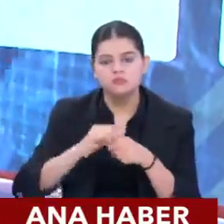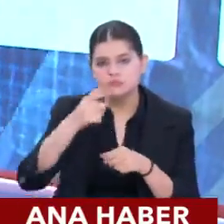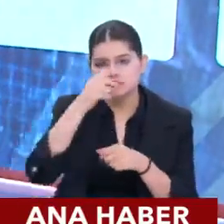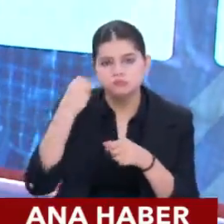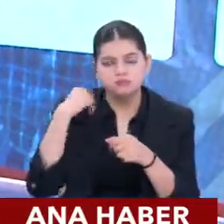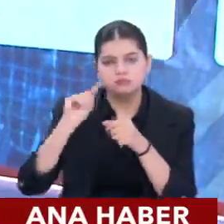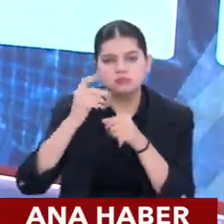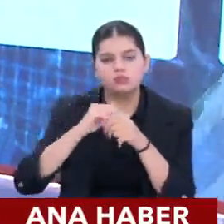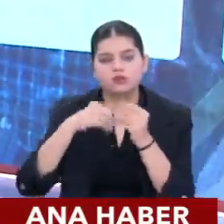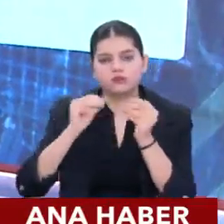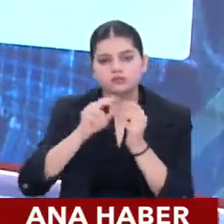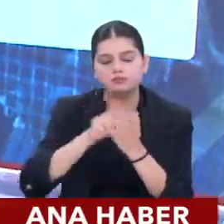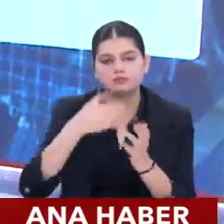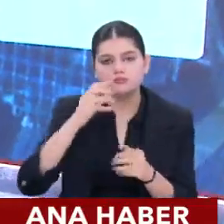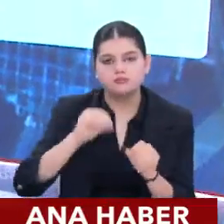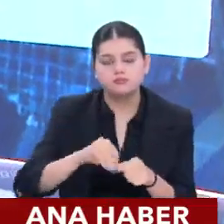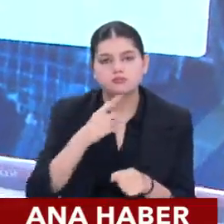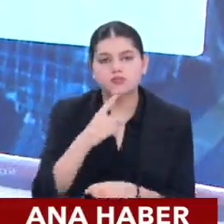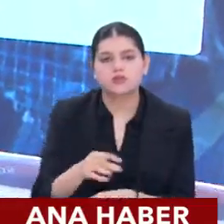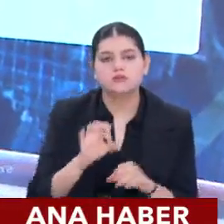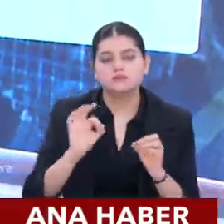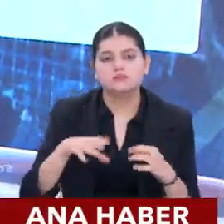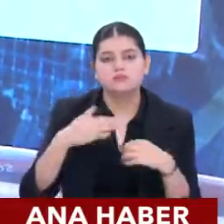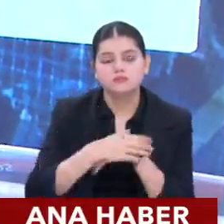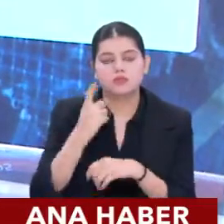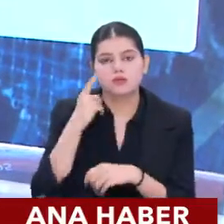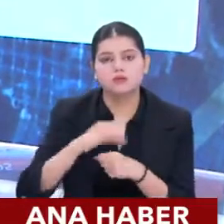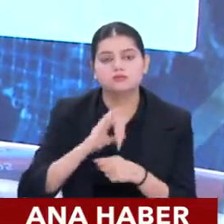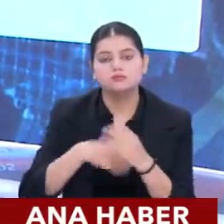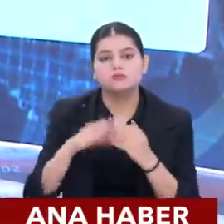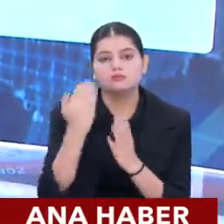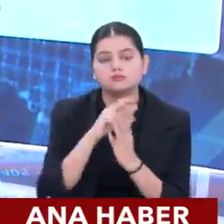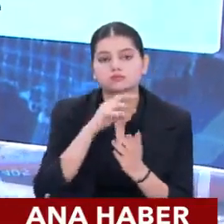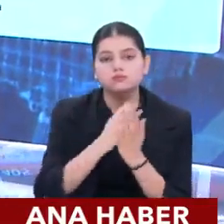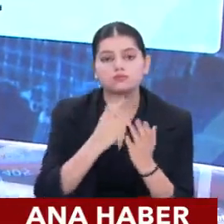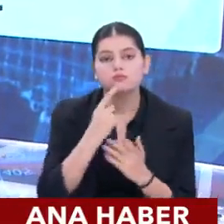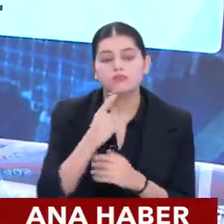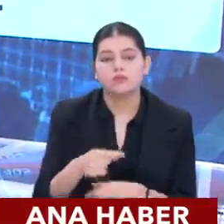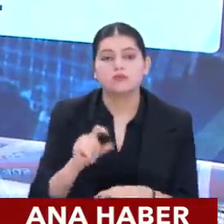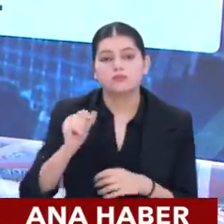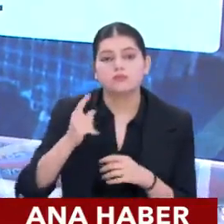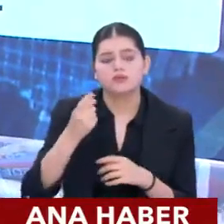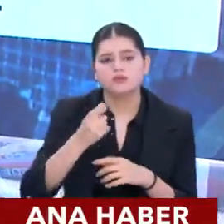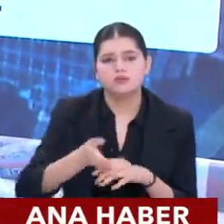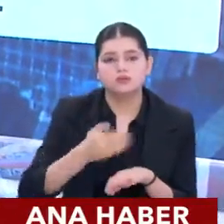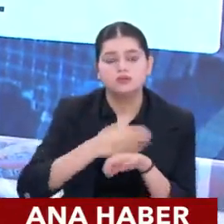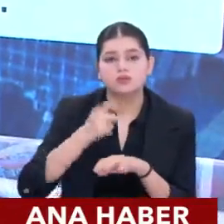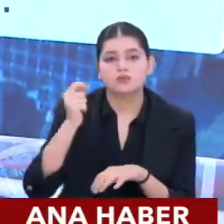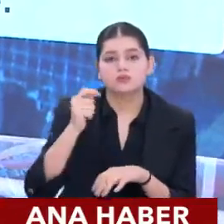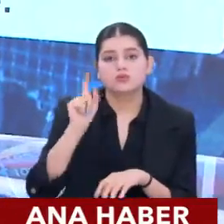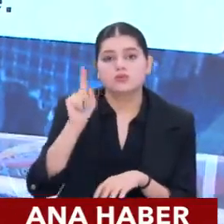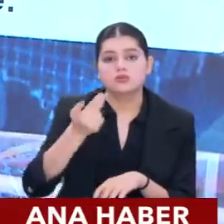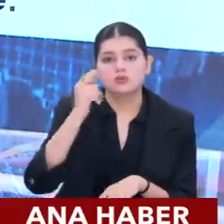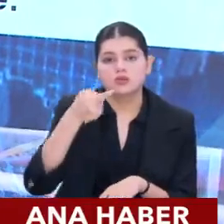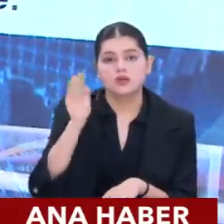perşembe yine yeni faiz kararını açıklayacak. Bakalım bu kez hangi seviyede olacak? Bir önceki ay, Temmuz ayında